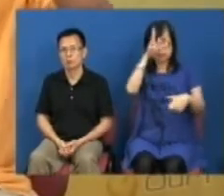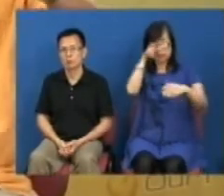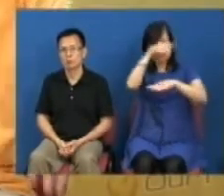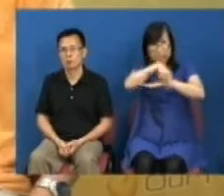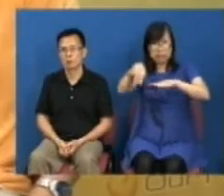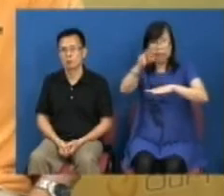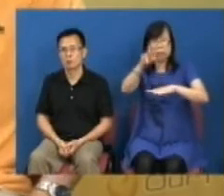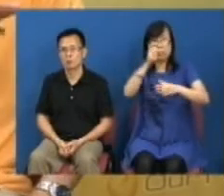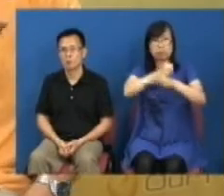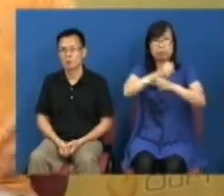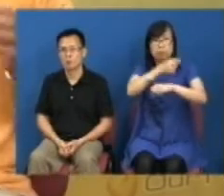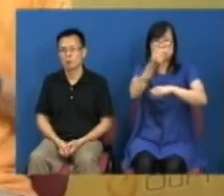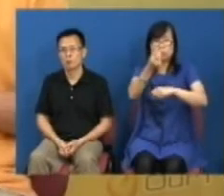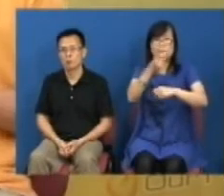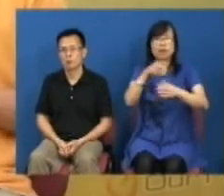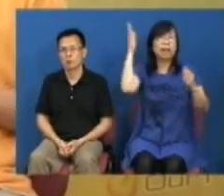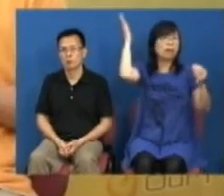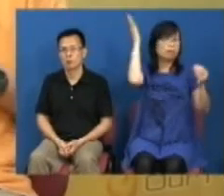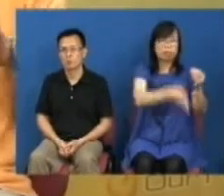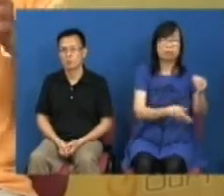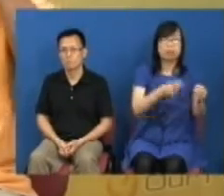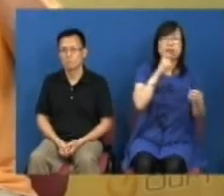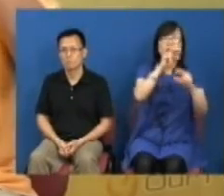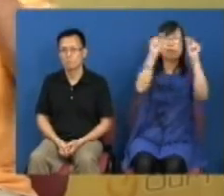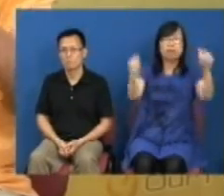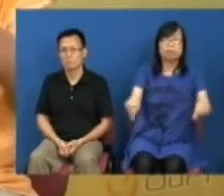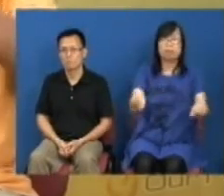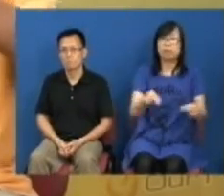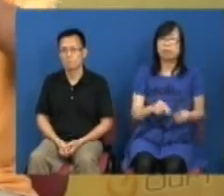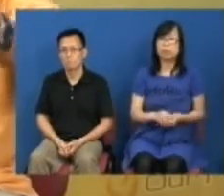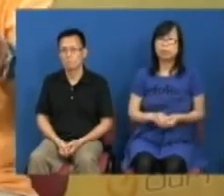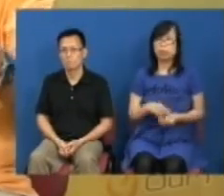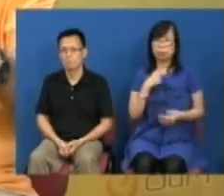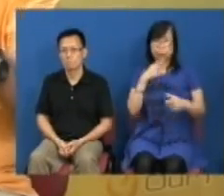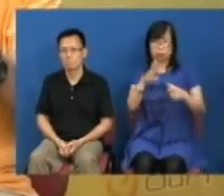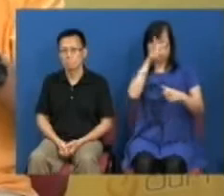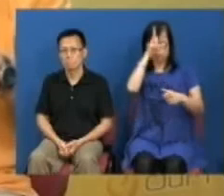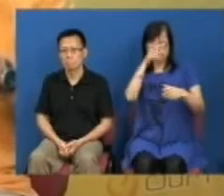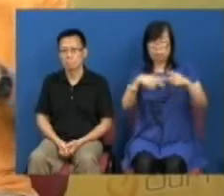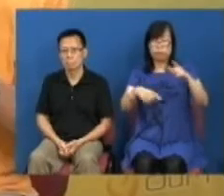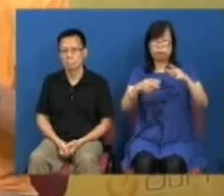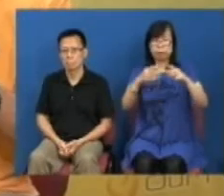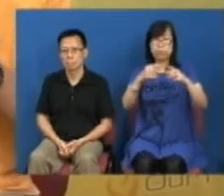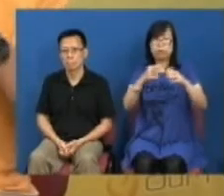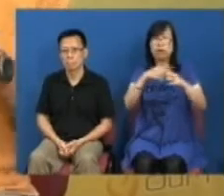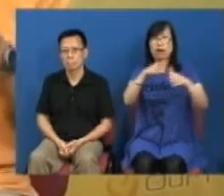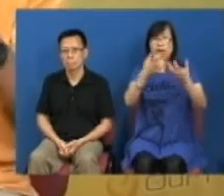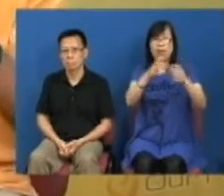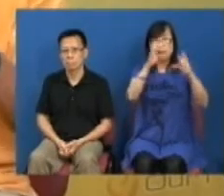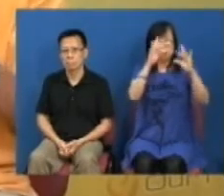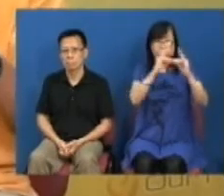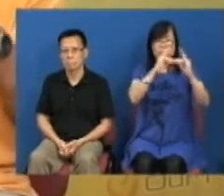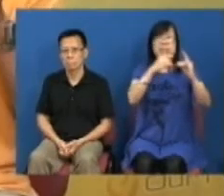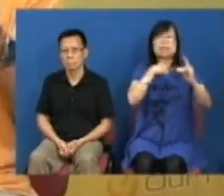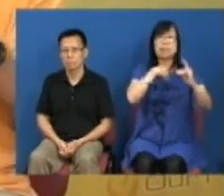不够细致一刀切就出现了这些问题如果你将公立医院或者私家医院里面的床位先分